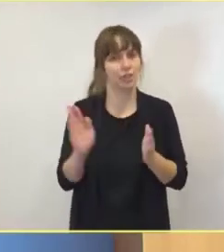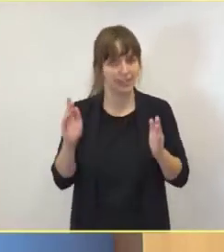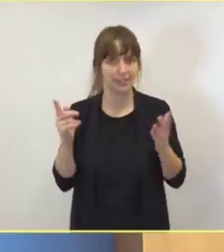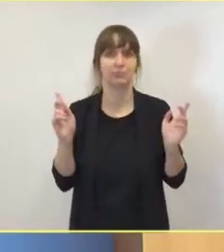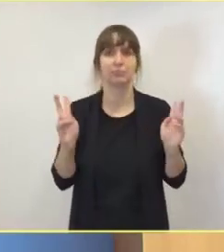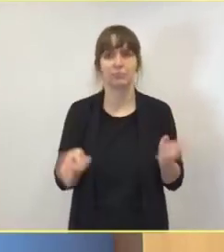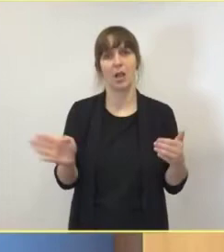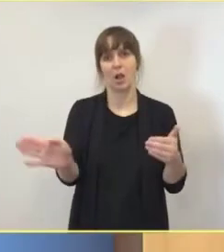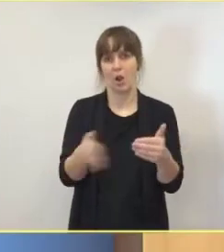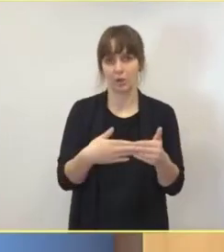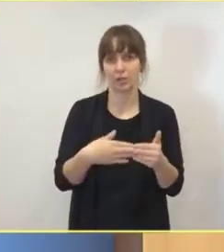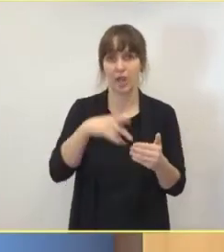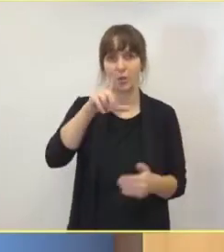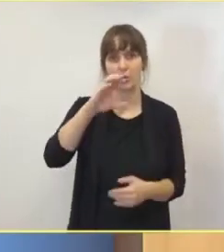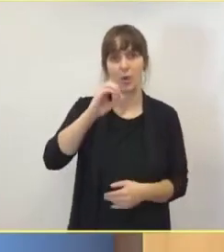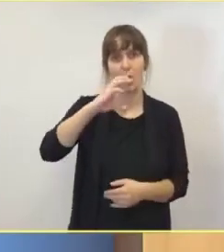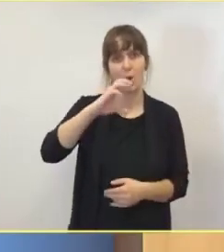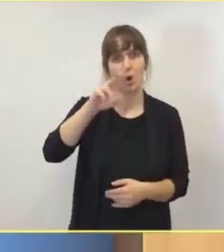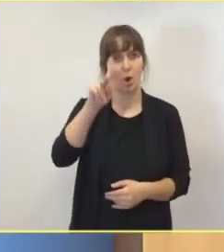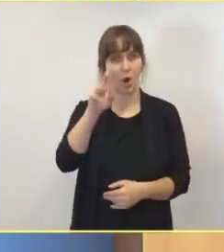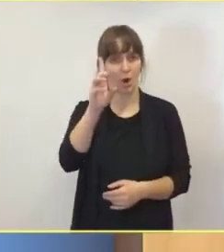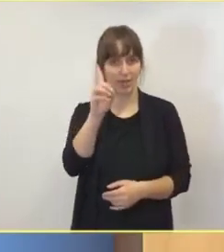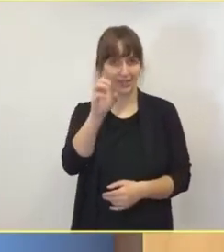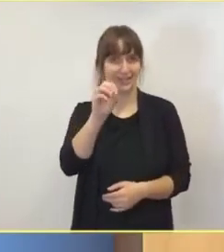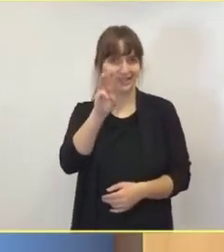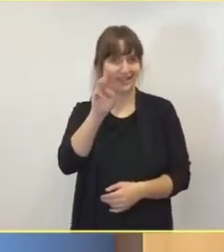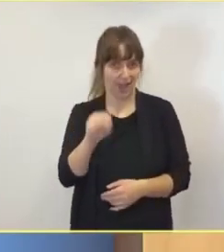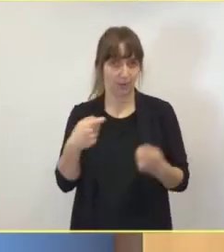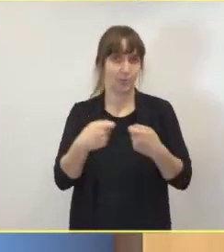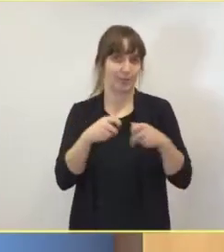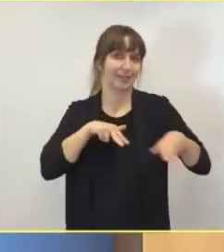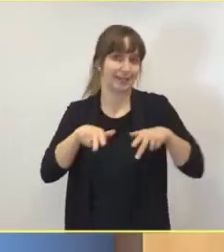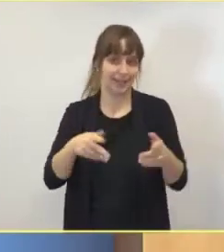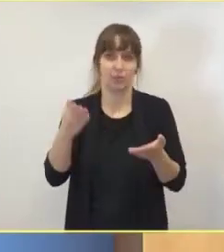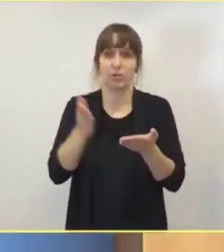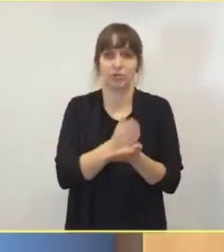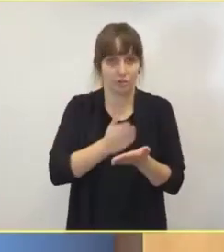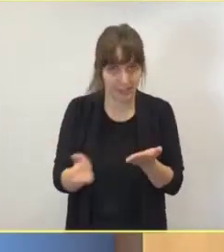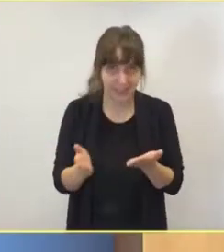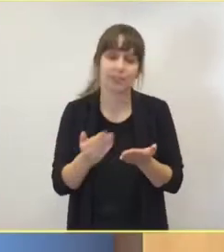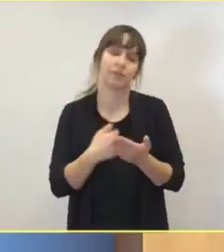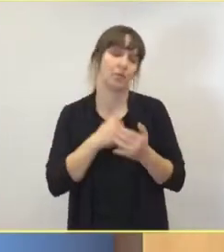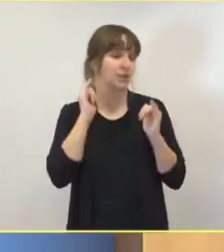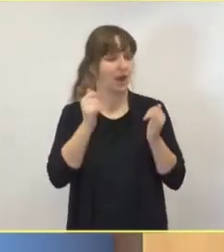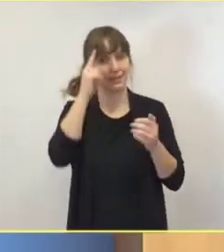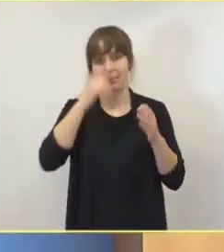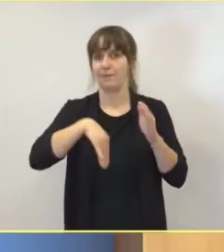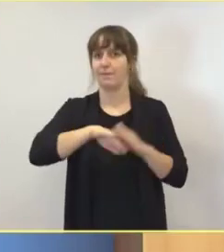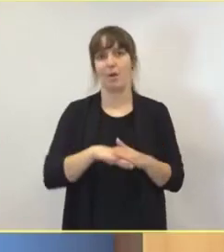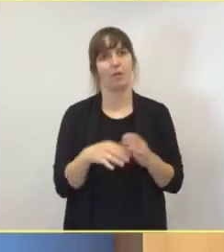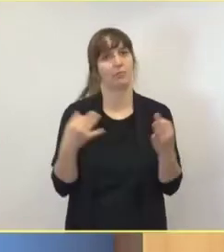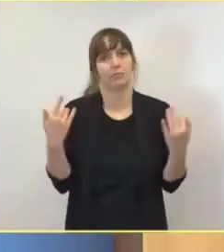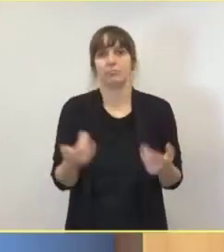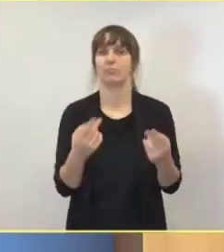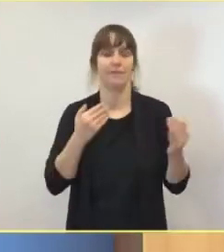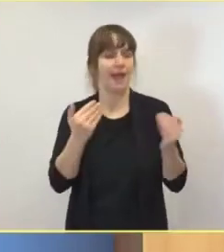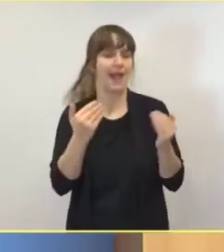Bundesregierung aus meiner Sicht sehr sinnvoll, auch verhältnismäßig. Wir werden mit einer gewissen Bremsspur